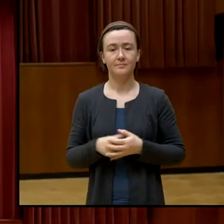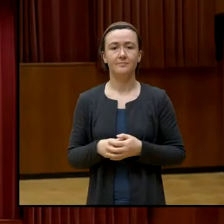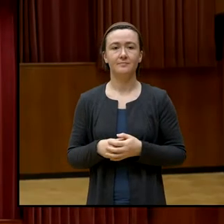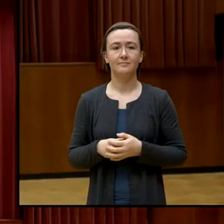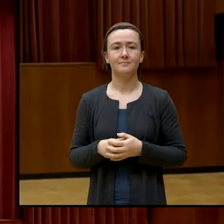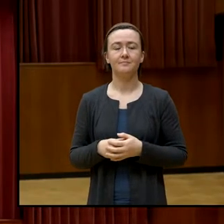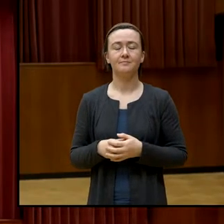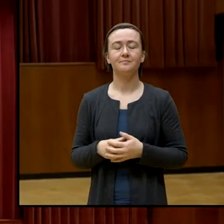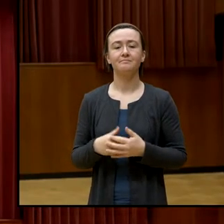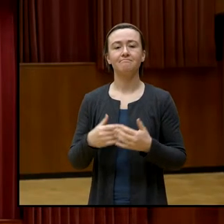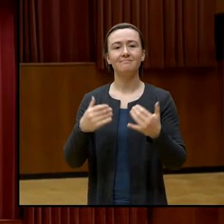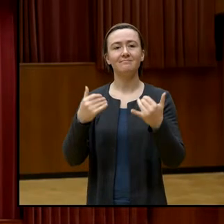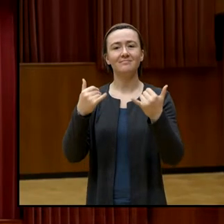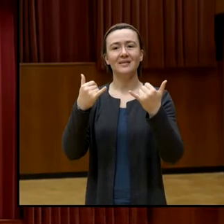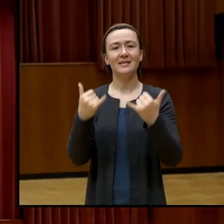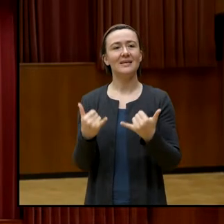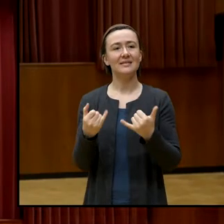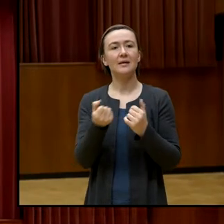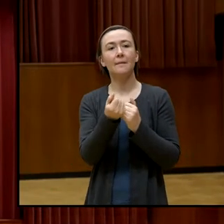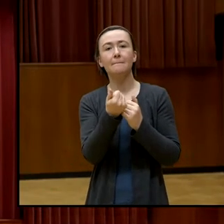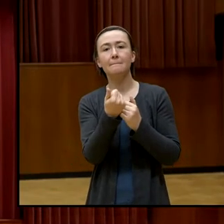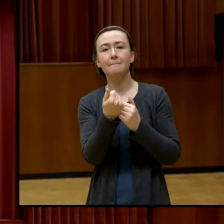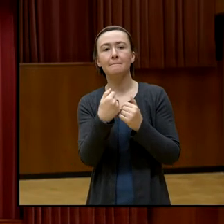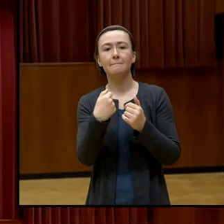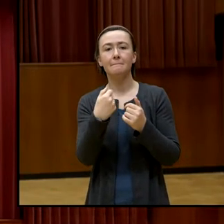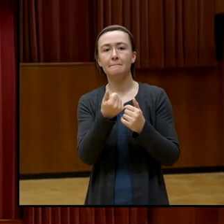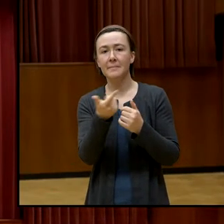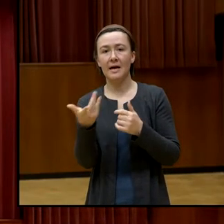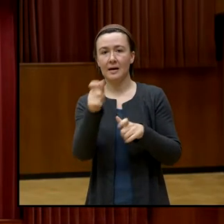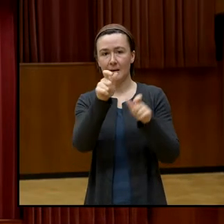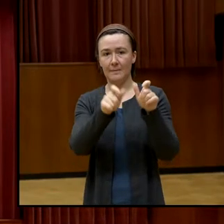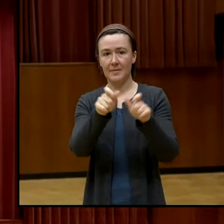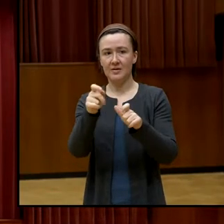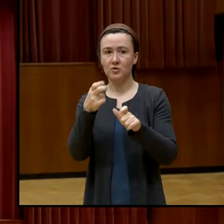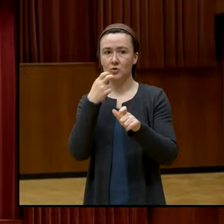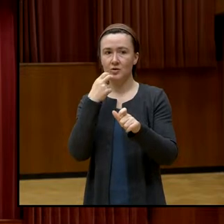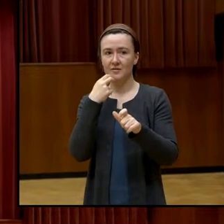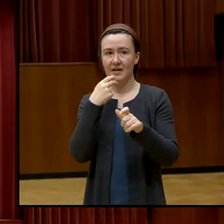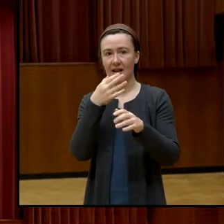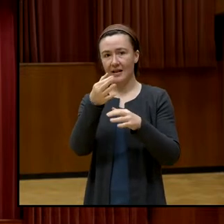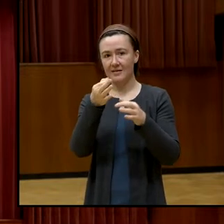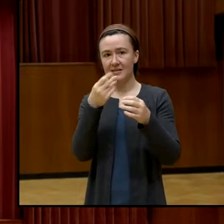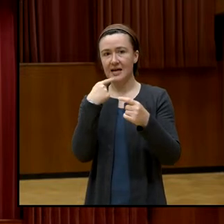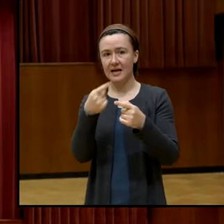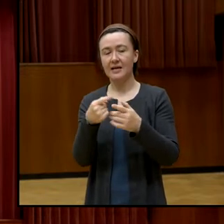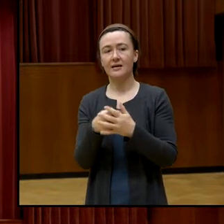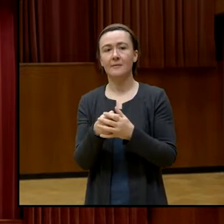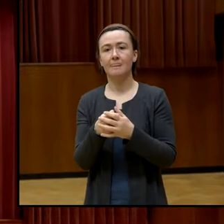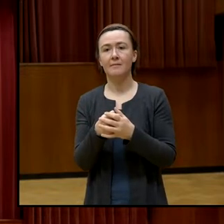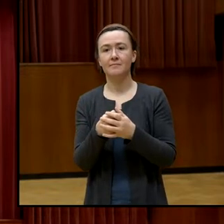Wir haben jetzt mehrere Wortmeldungen. Ich glaube, habe keine Frage, nur zwei Anmerkungen.